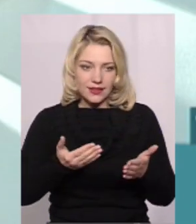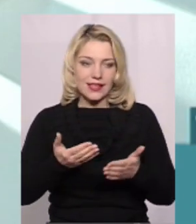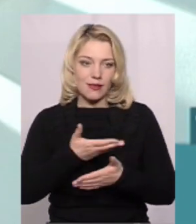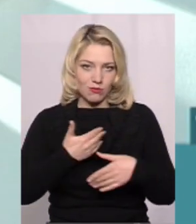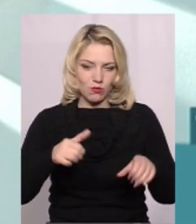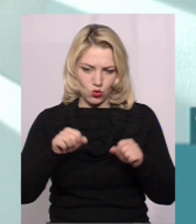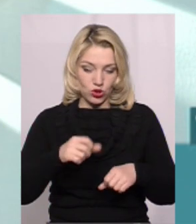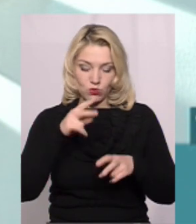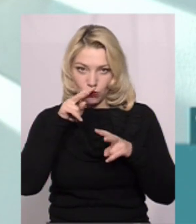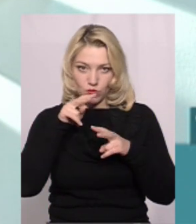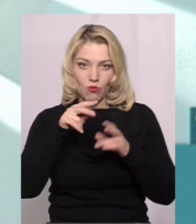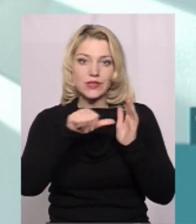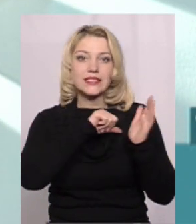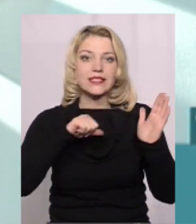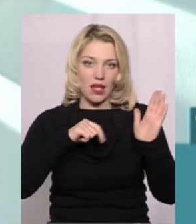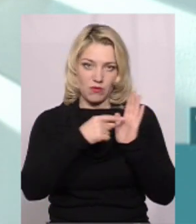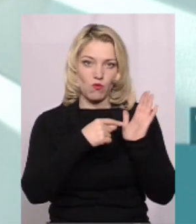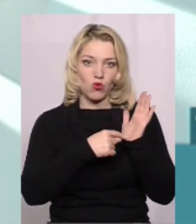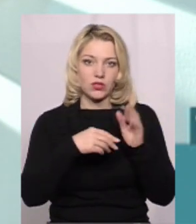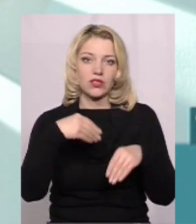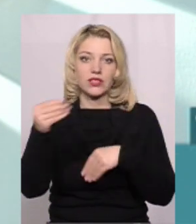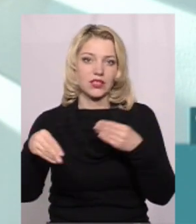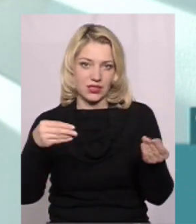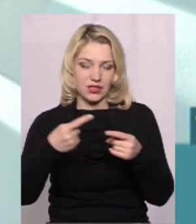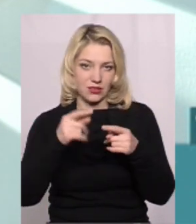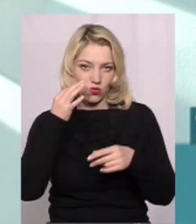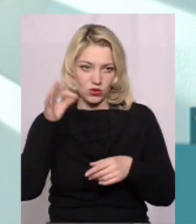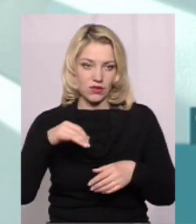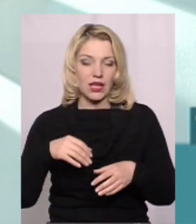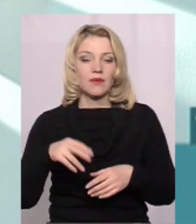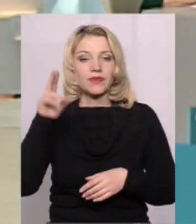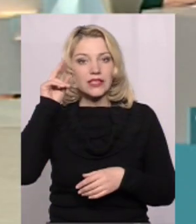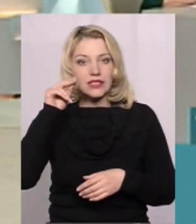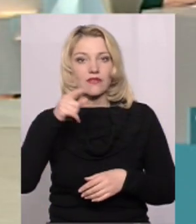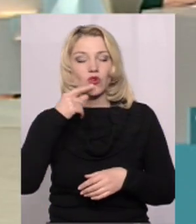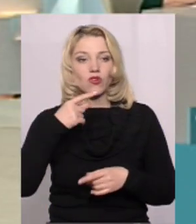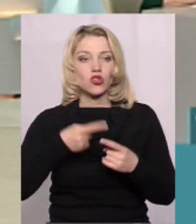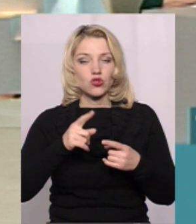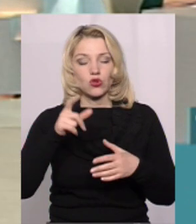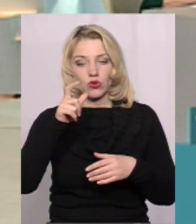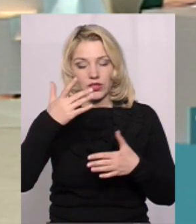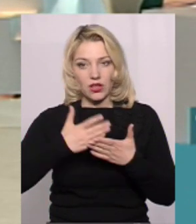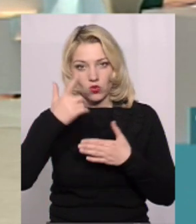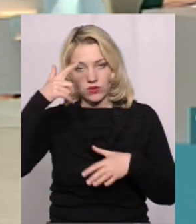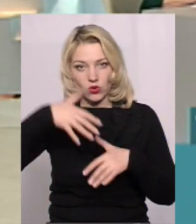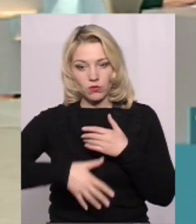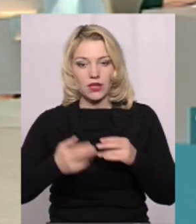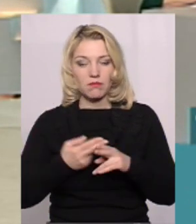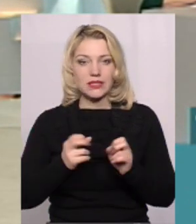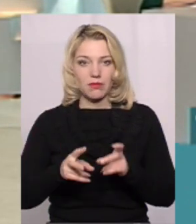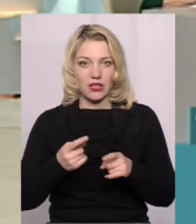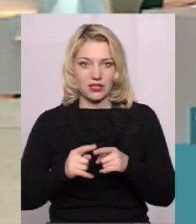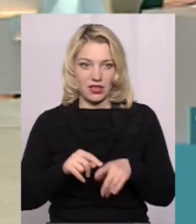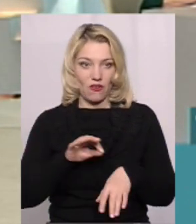і самі можемо поділитися Все ж таки, навіть цифри вказують на те, що пішло усвідомлення небезпеки цієї хвороби